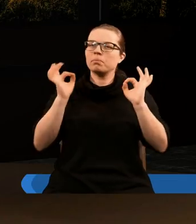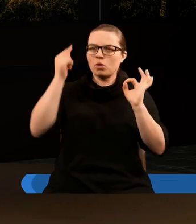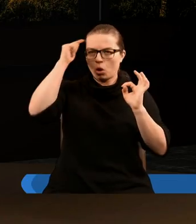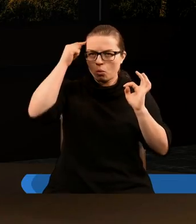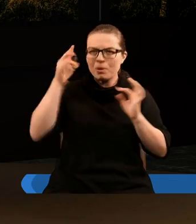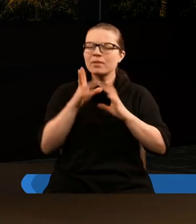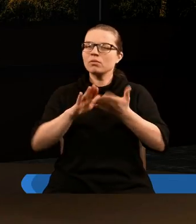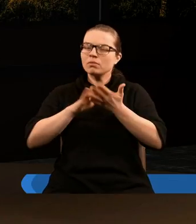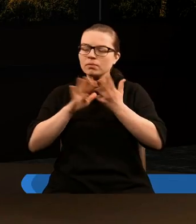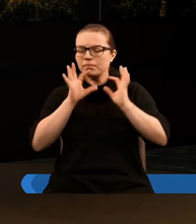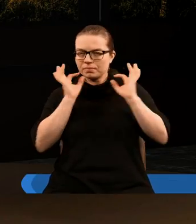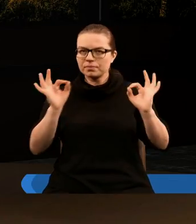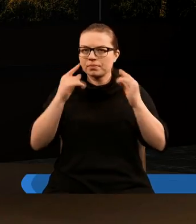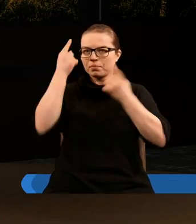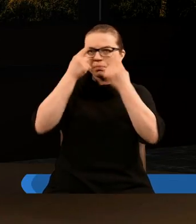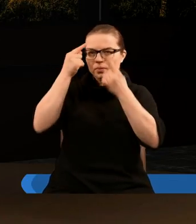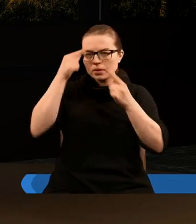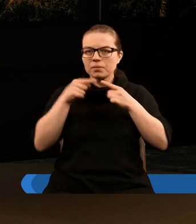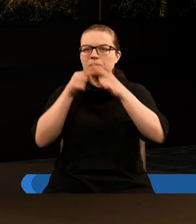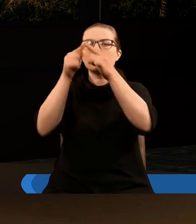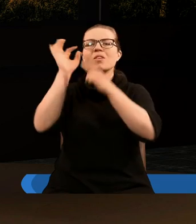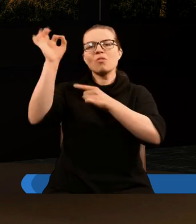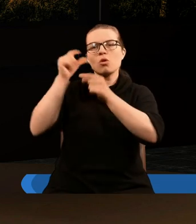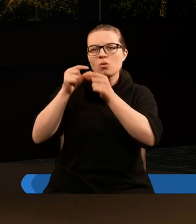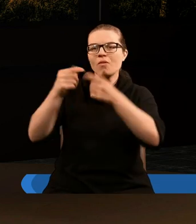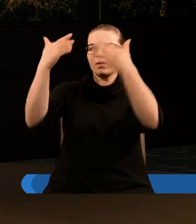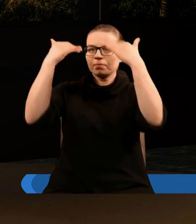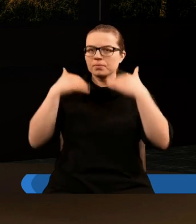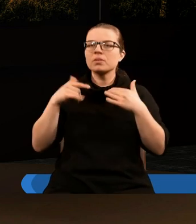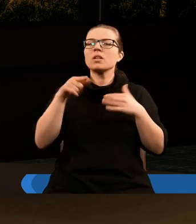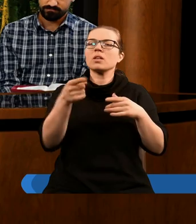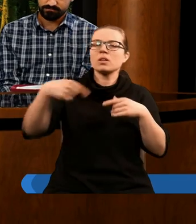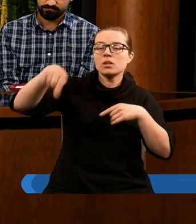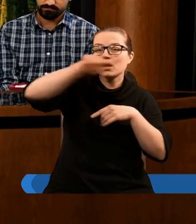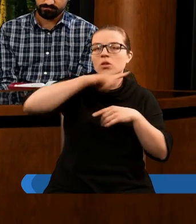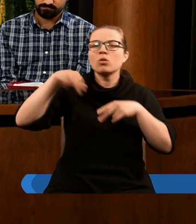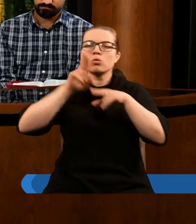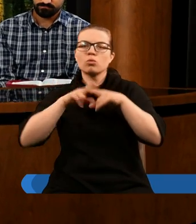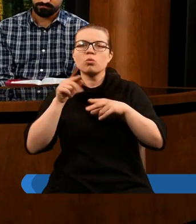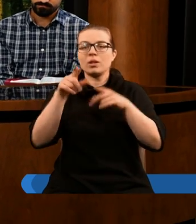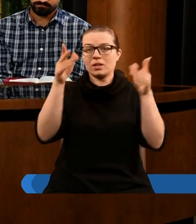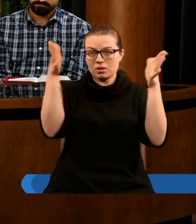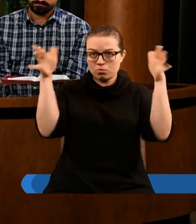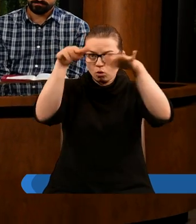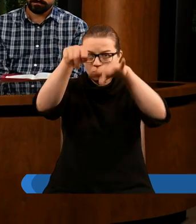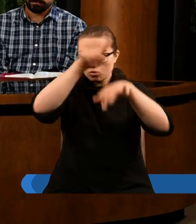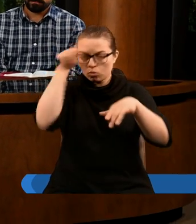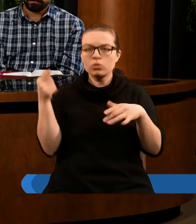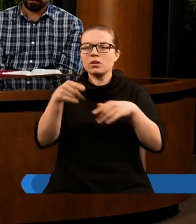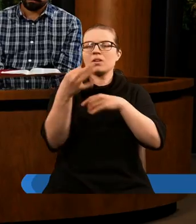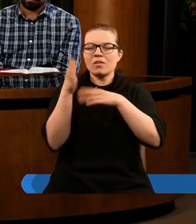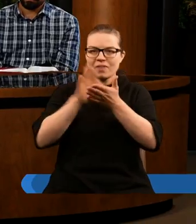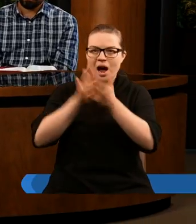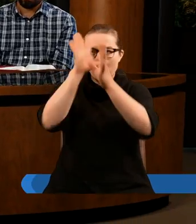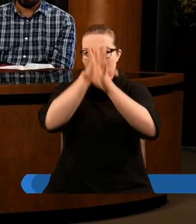aby przez nasze usta przychodziły Twoje słowa. Błogosław także tych, którzy będą z nami studiować tę lekcję. Niech we wszystkim